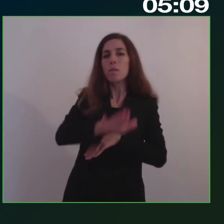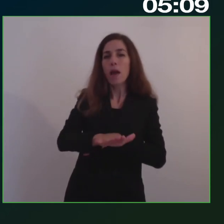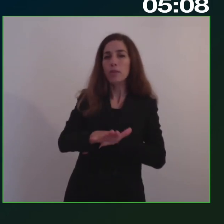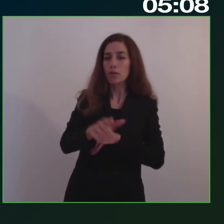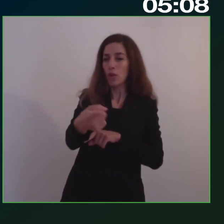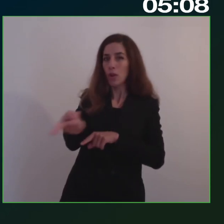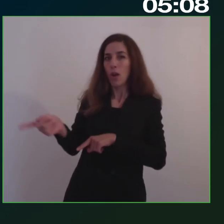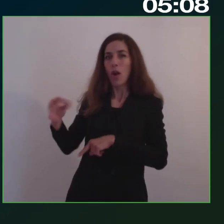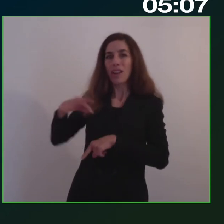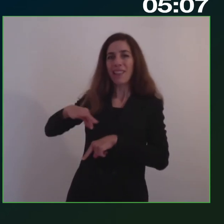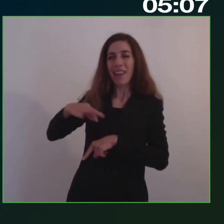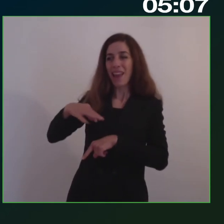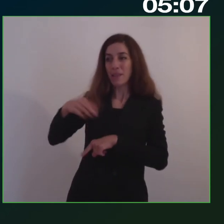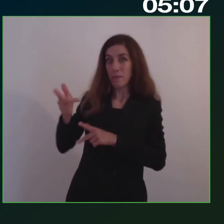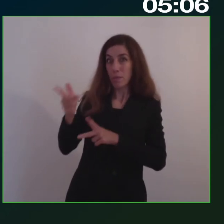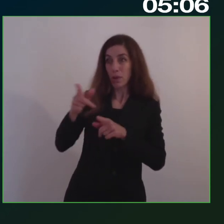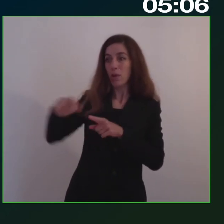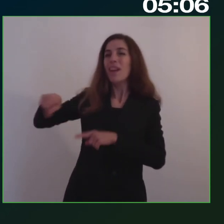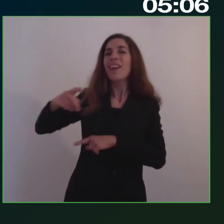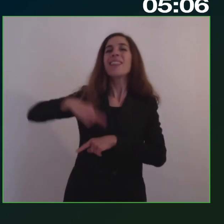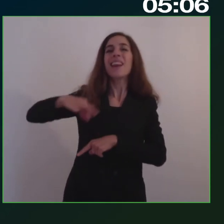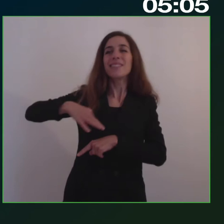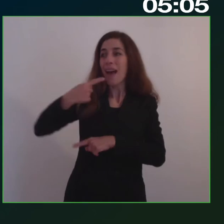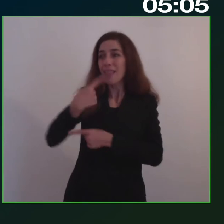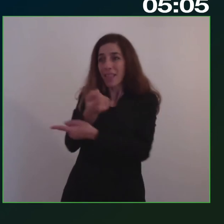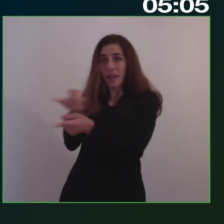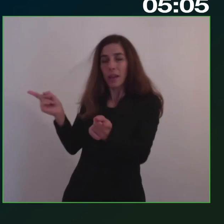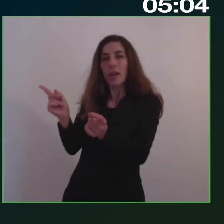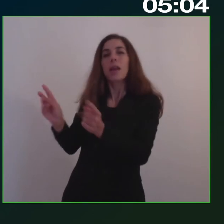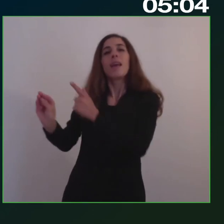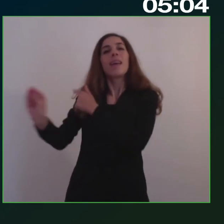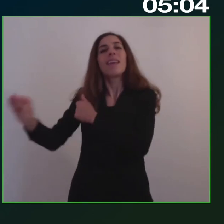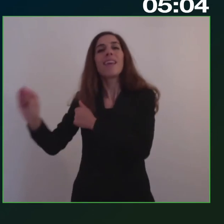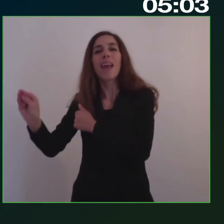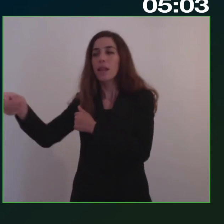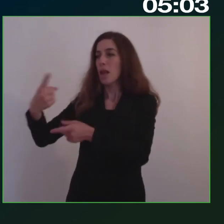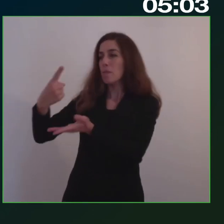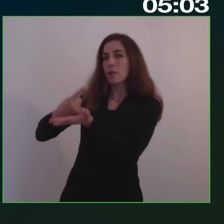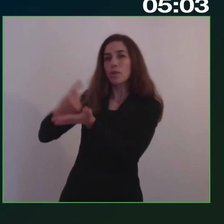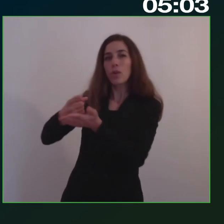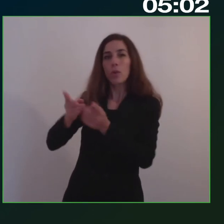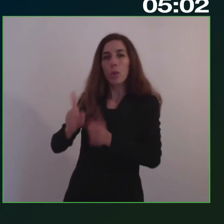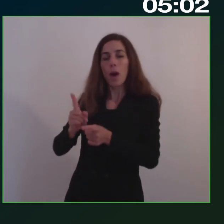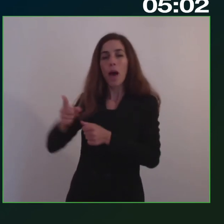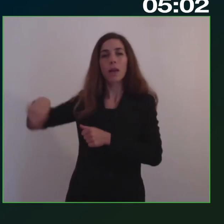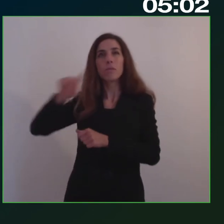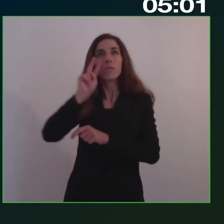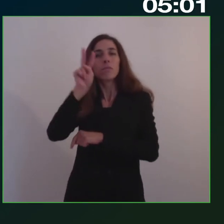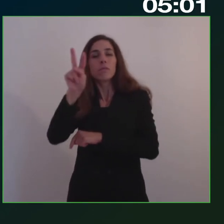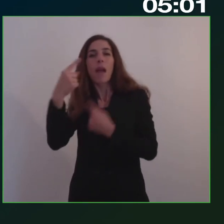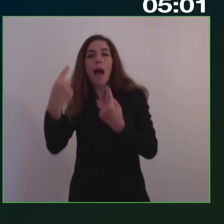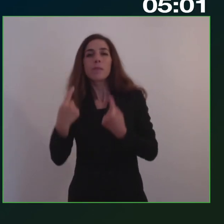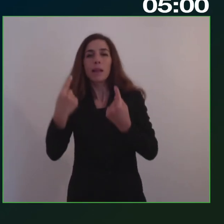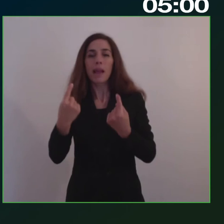portatori di interesse. Agli interessati, quali sono i loro bisogni, quali sono le loro aspettative, qual è la